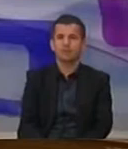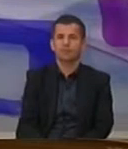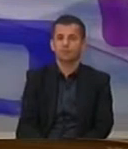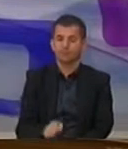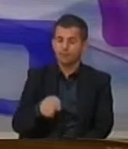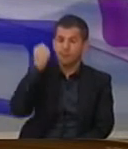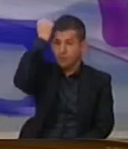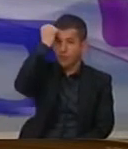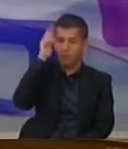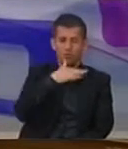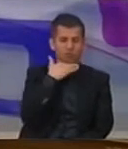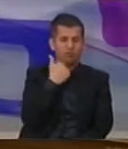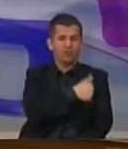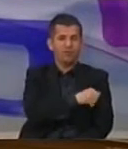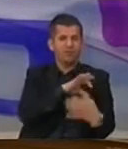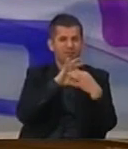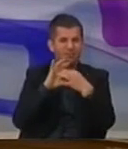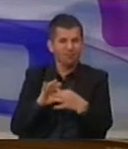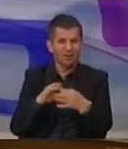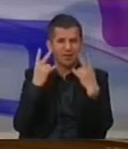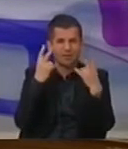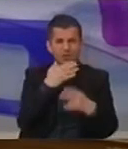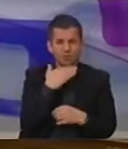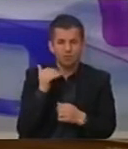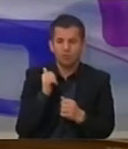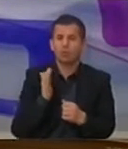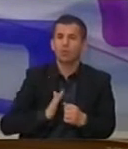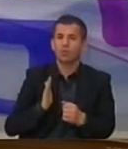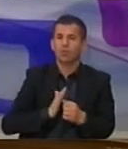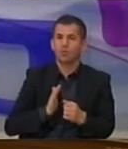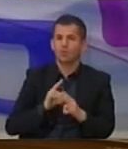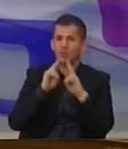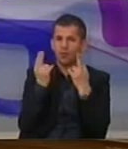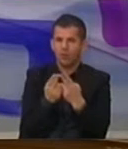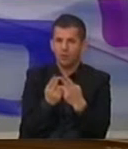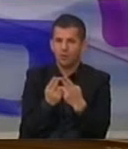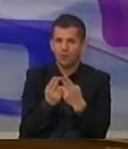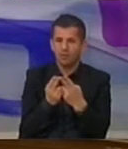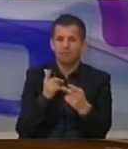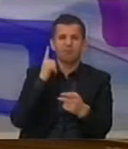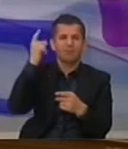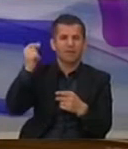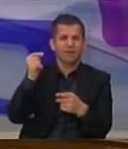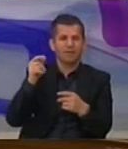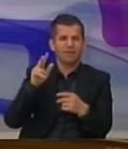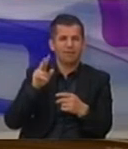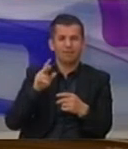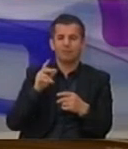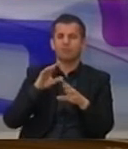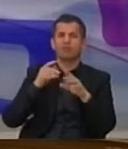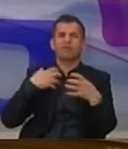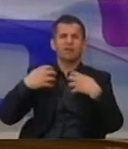Kosova të ashtë disa vite prezentuat në gjarë e të rëndësishme të kulturës në bot, si që janë Bienalia Venedikut, Festivali Filimit në Kanë,